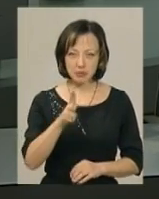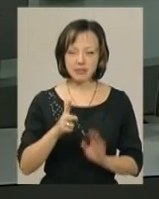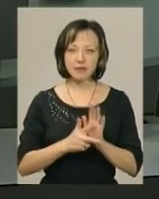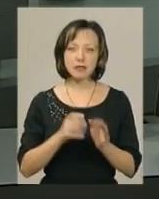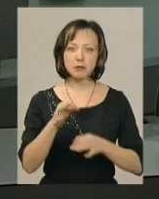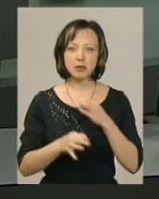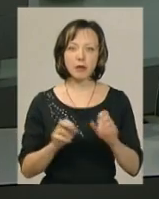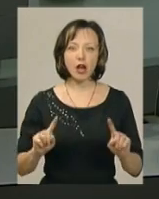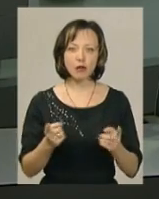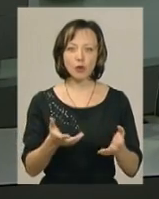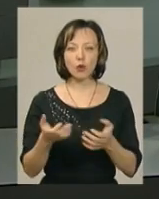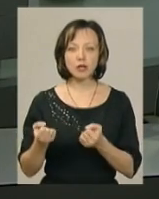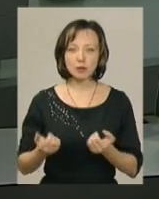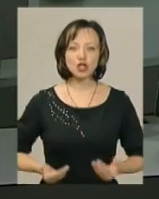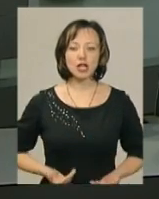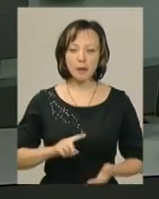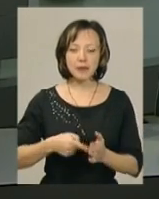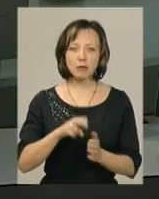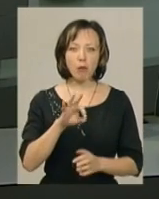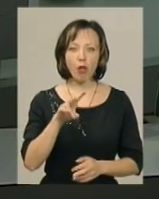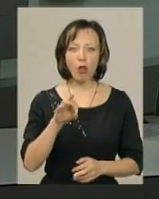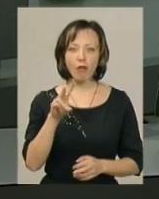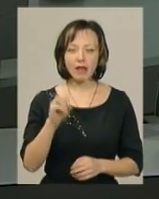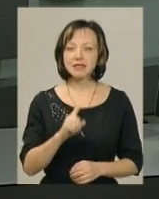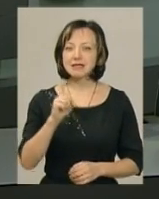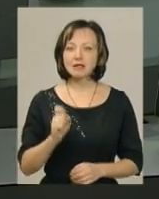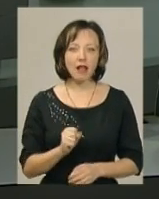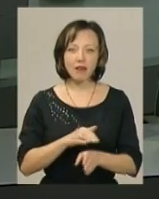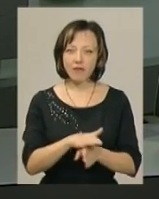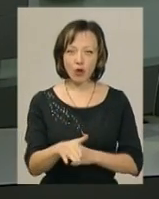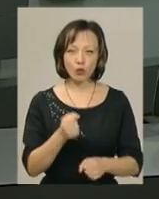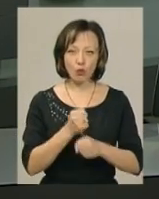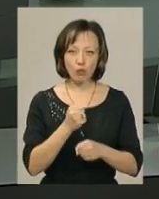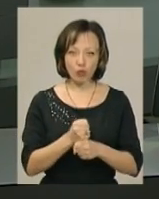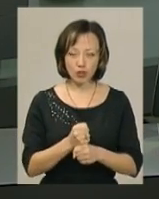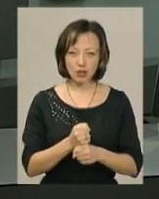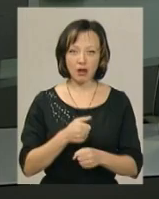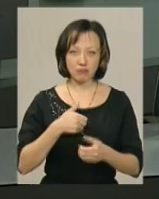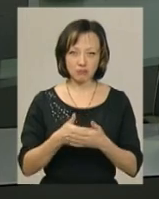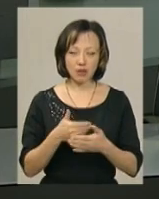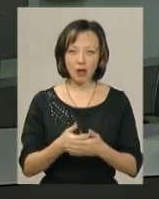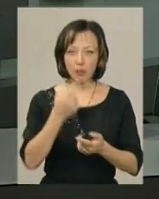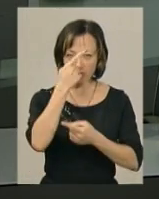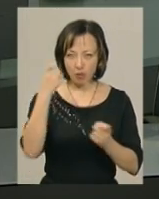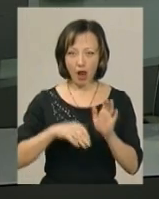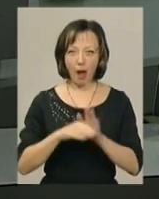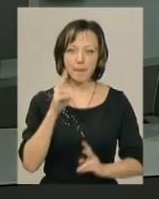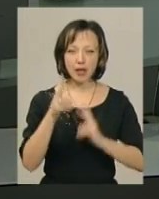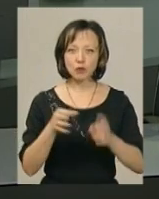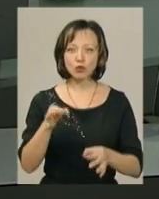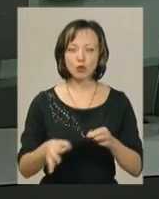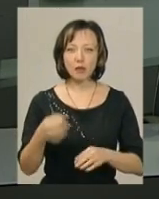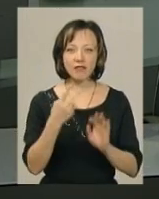вісім діб арешту отримав полончанин за невідбуті громадські роботи. Як повідомляють з апеляційного суду області, 29